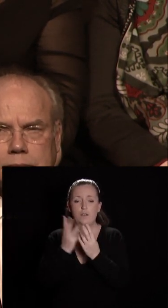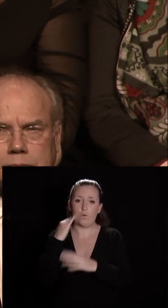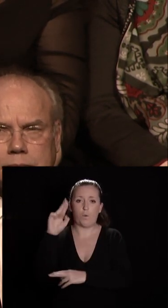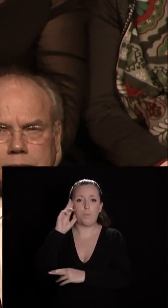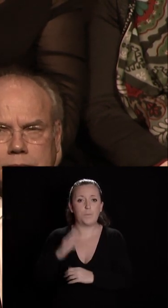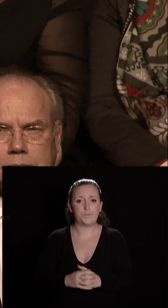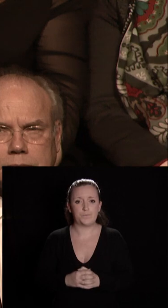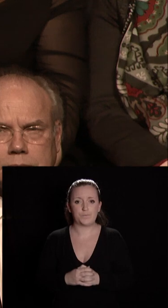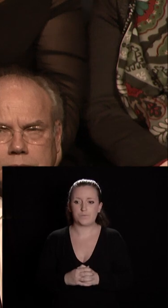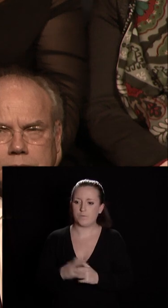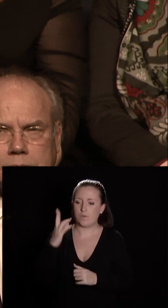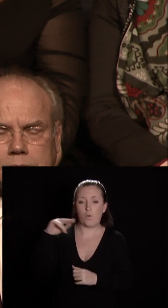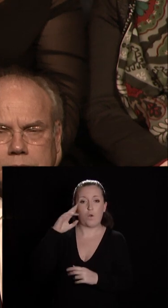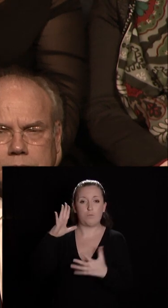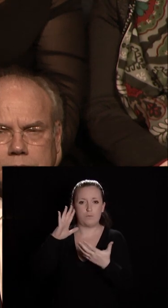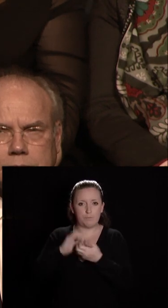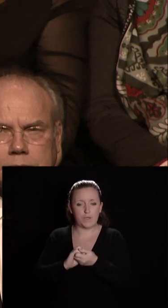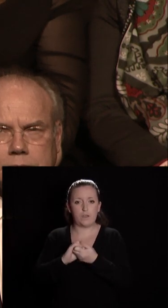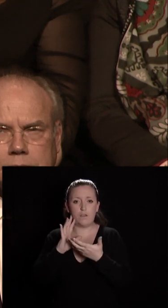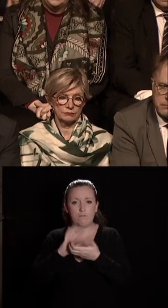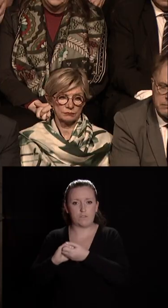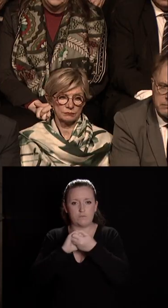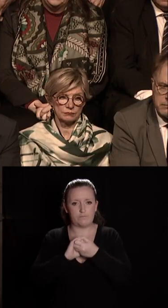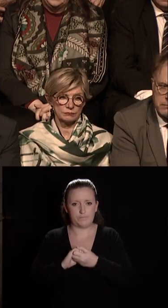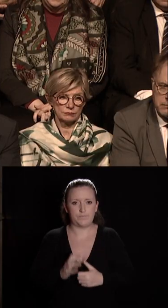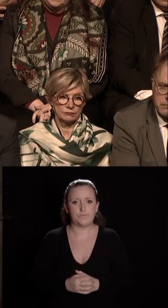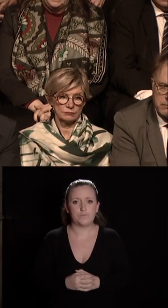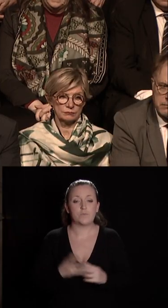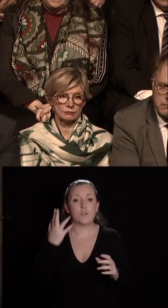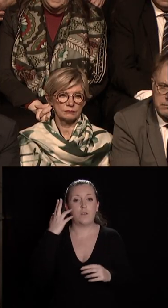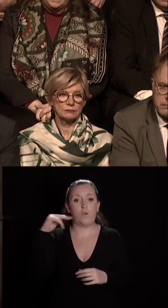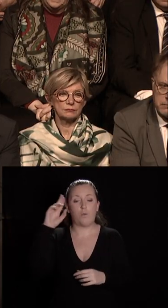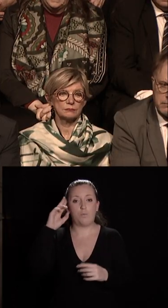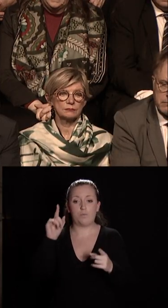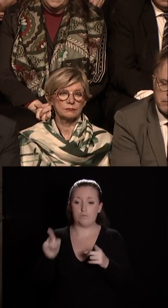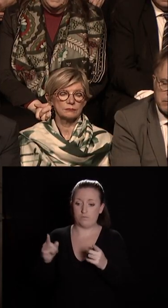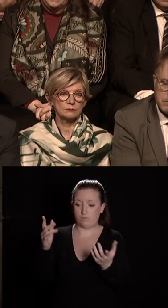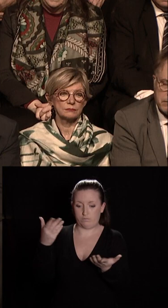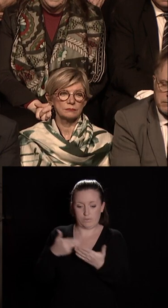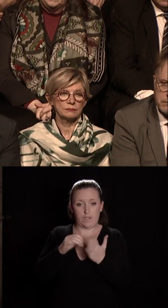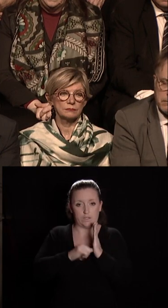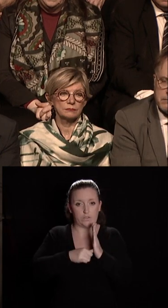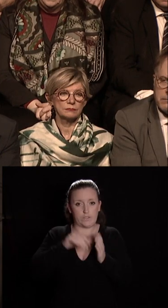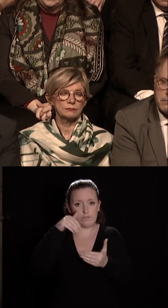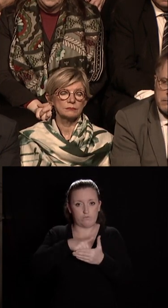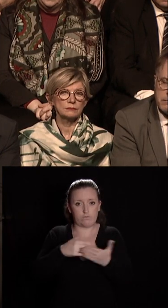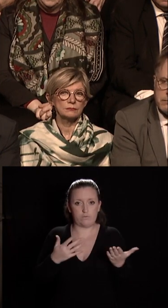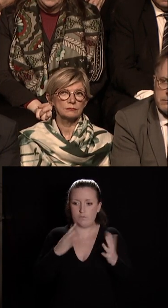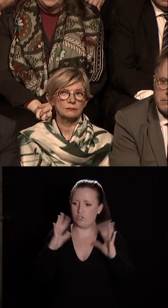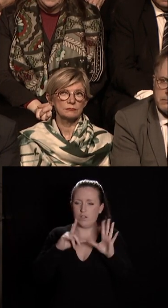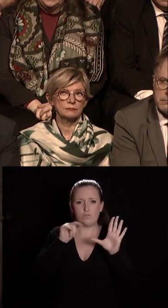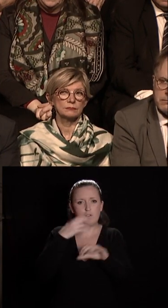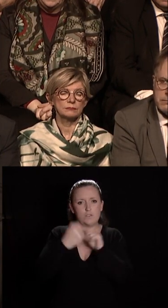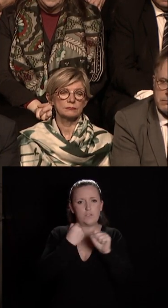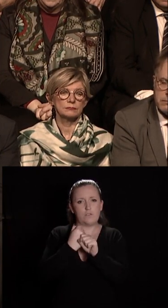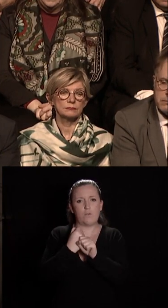une Europe de la paix et de la fraternité l'Europe mesdames messieurs est au coeur de notre identité voilà 70 ans